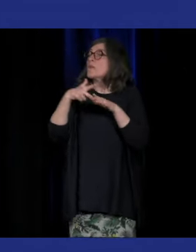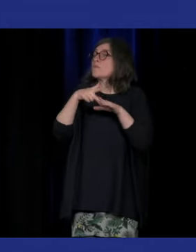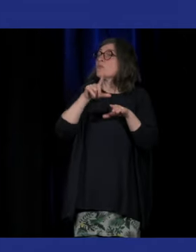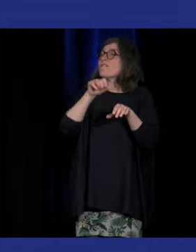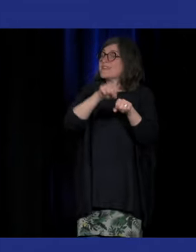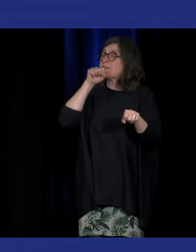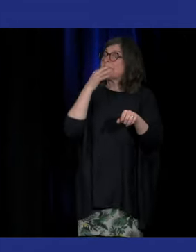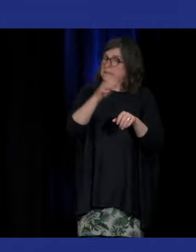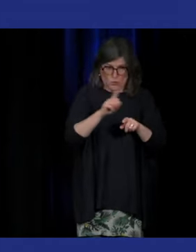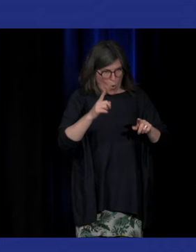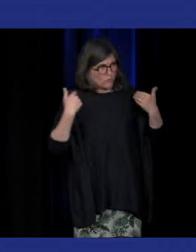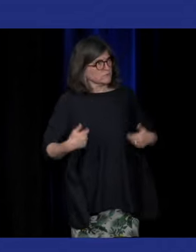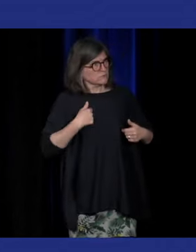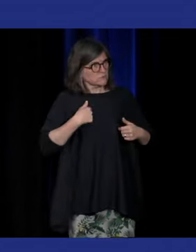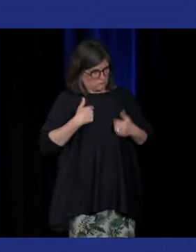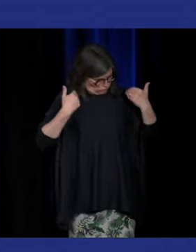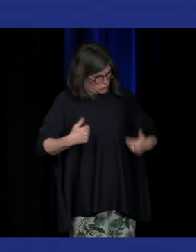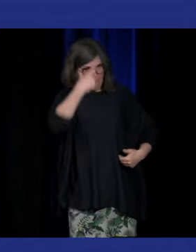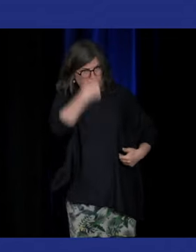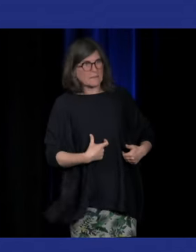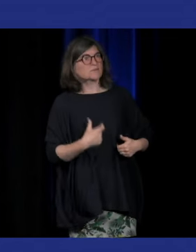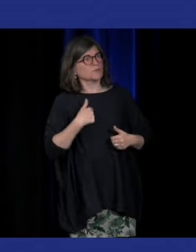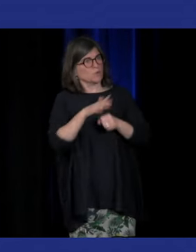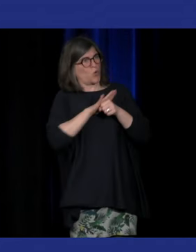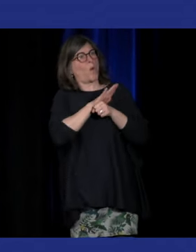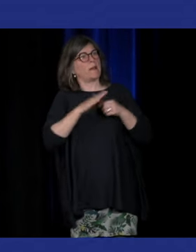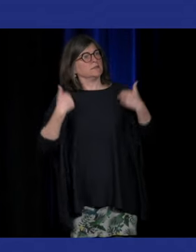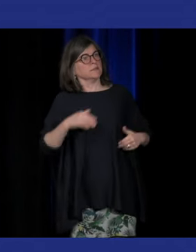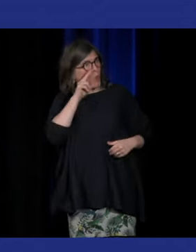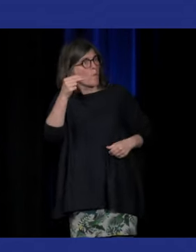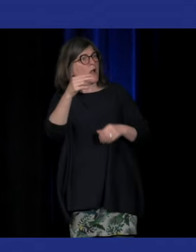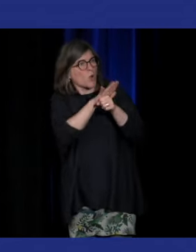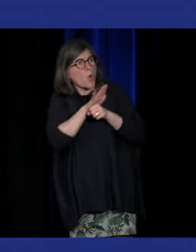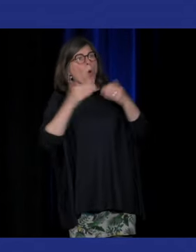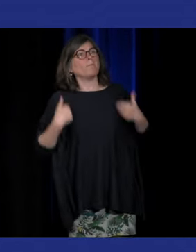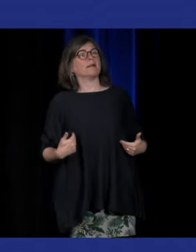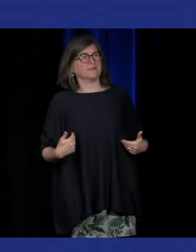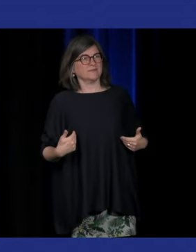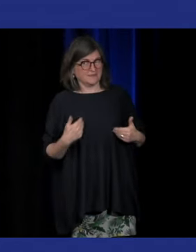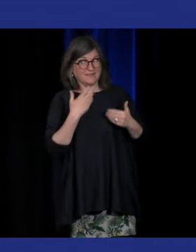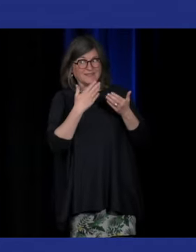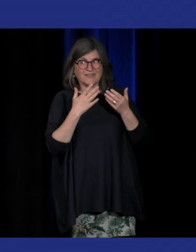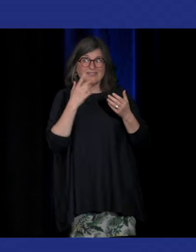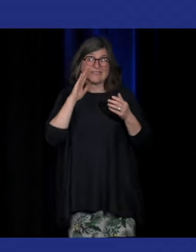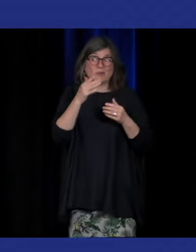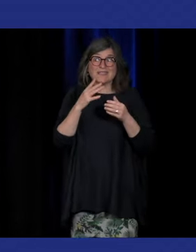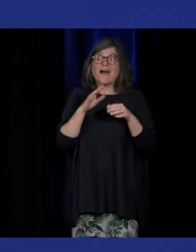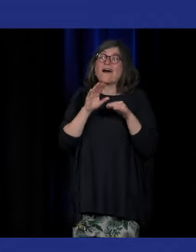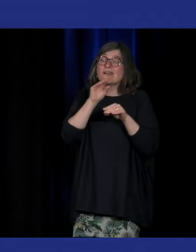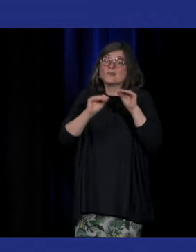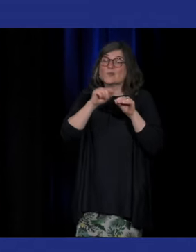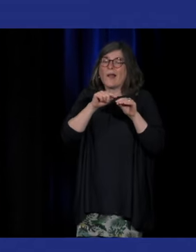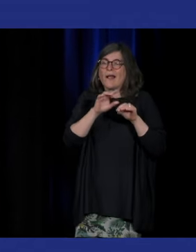mais nous sommes des êtres entiers et une humanité complète et donc la question de soins elle est un peu